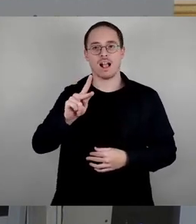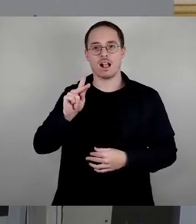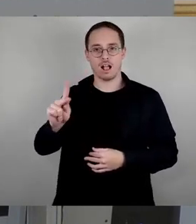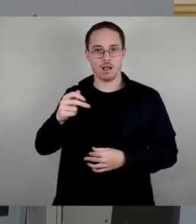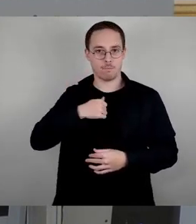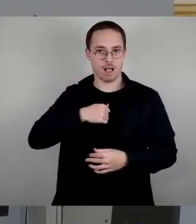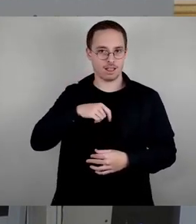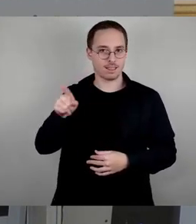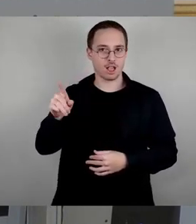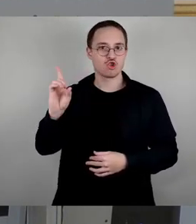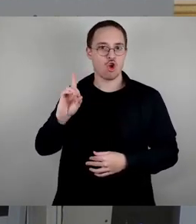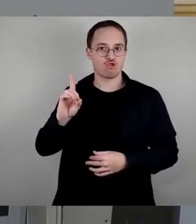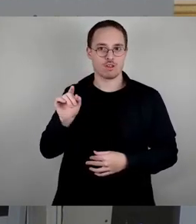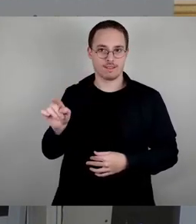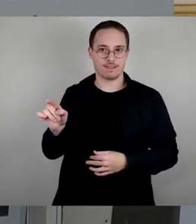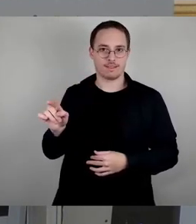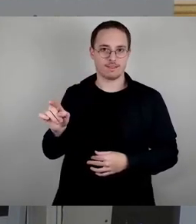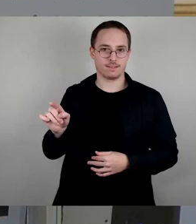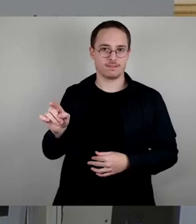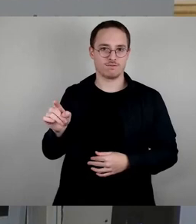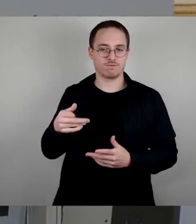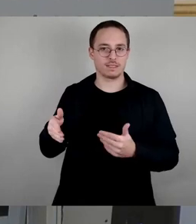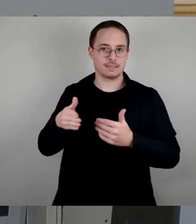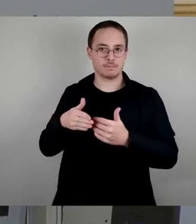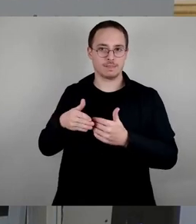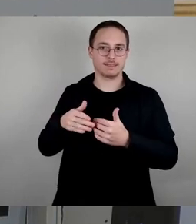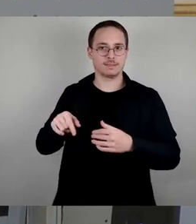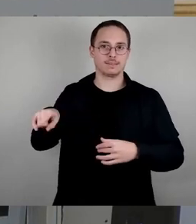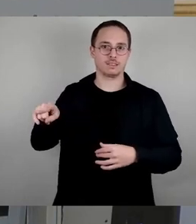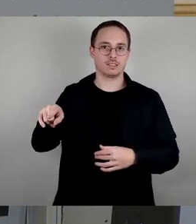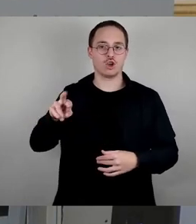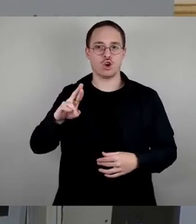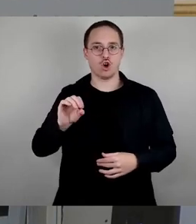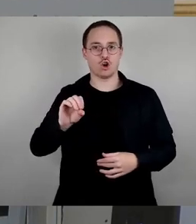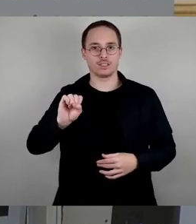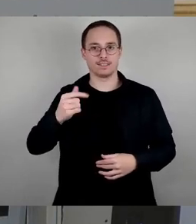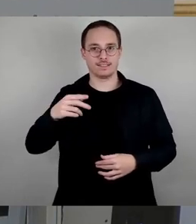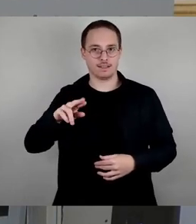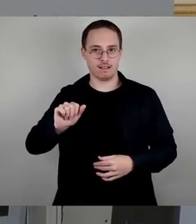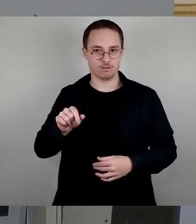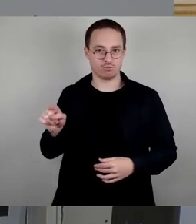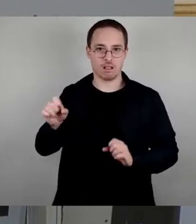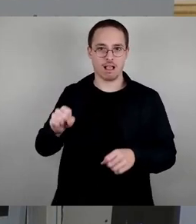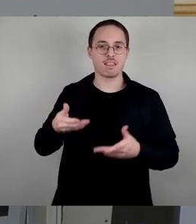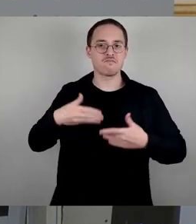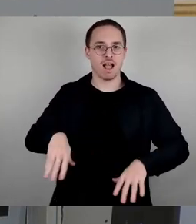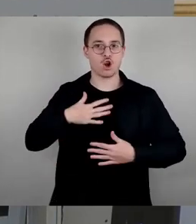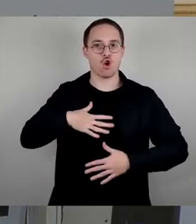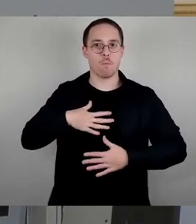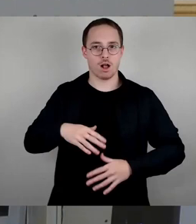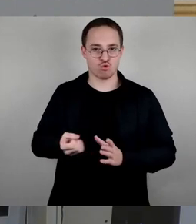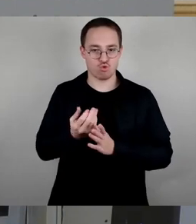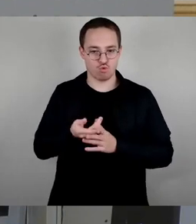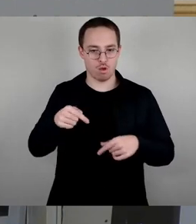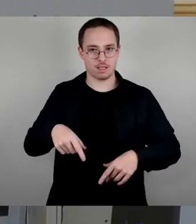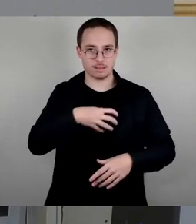Bädern neben der Vostra, wo man Freikörperkultur in der Stadt machen kann, wo man